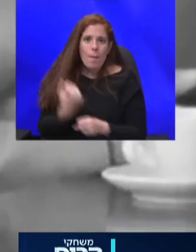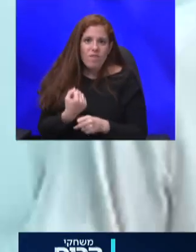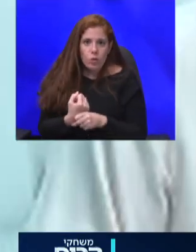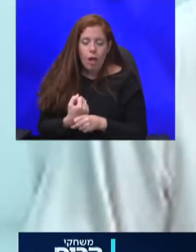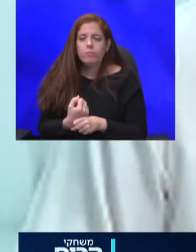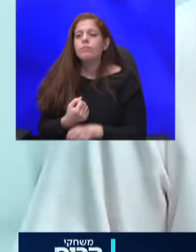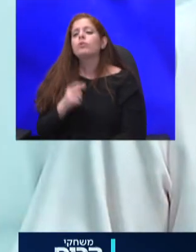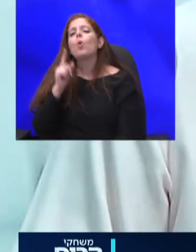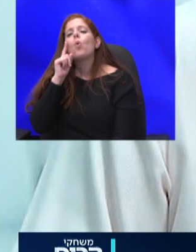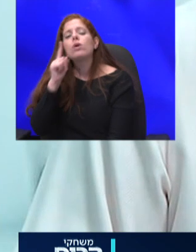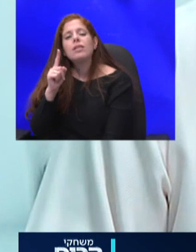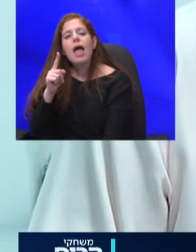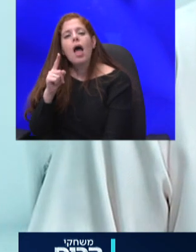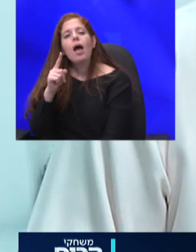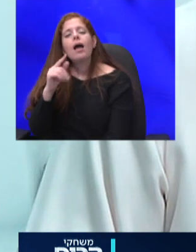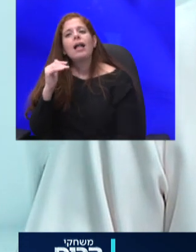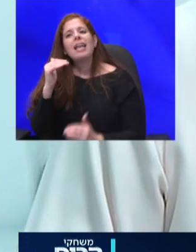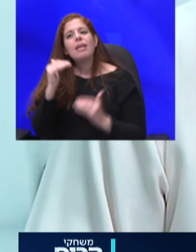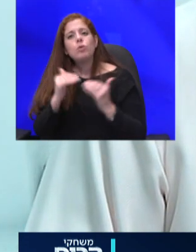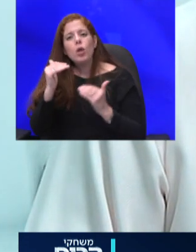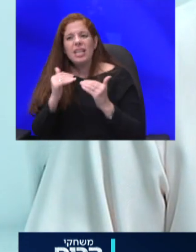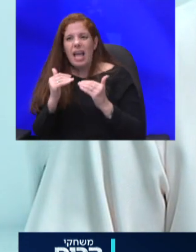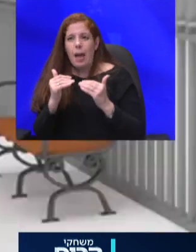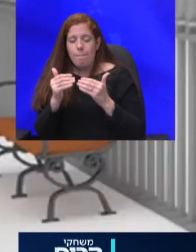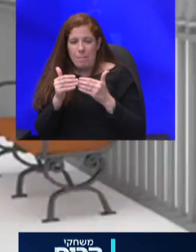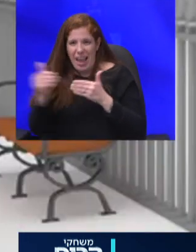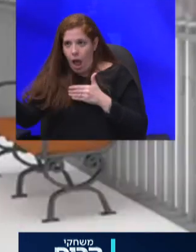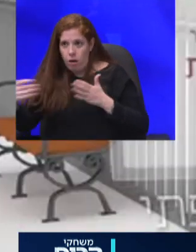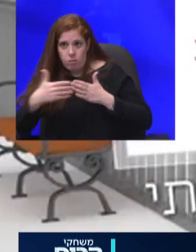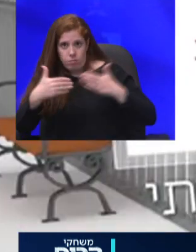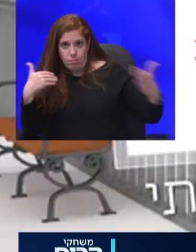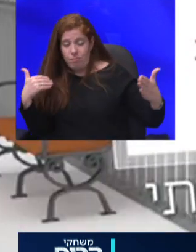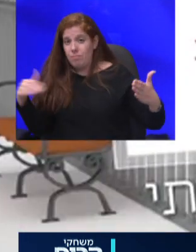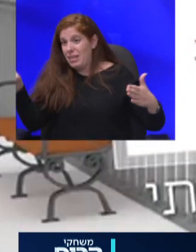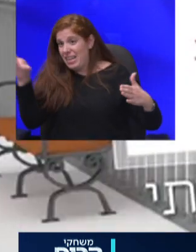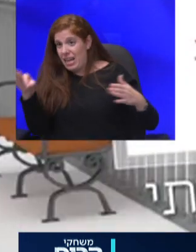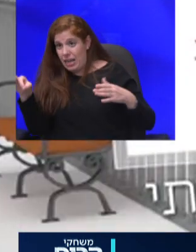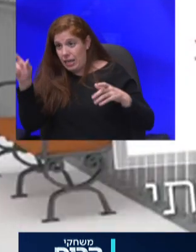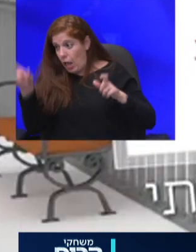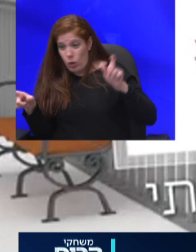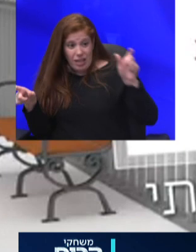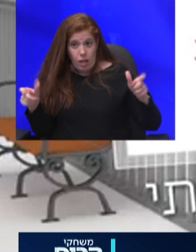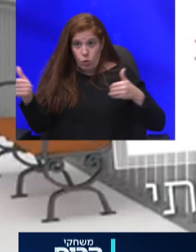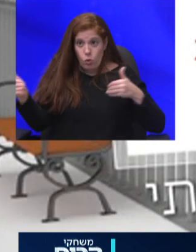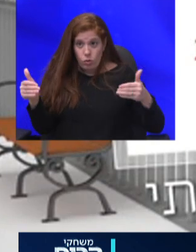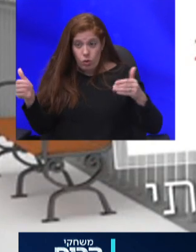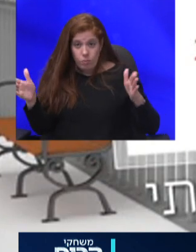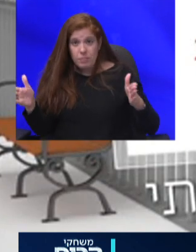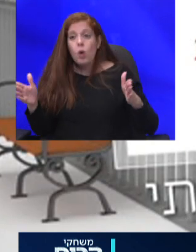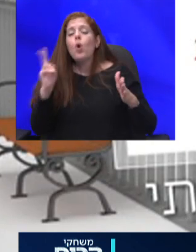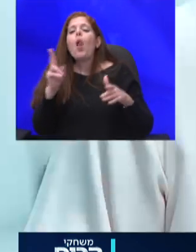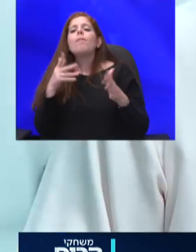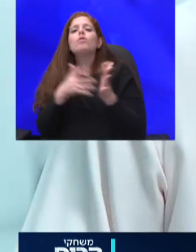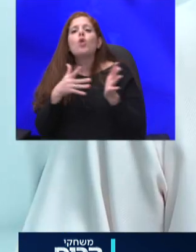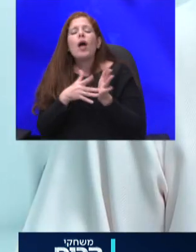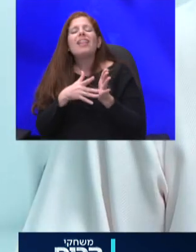את המרחק בין קנריו לקנריו הוא יודע למדוד את משך השהות של האנשים והמעביד